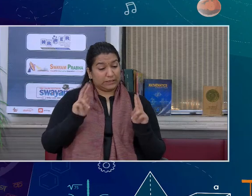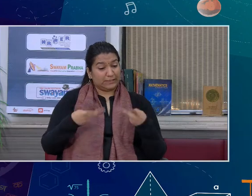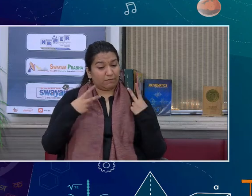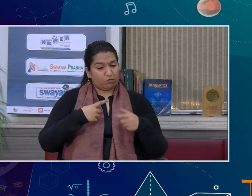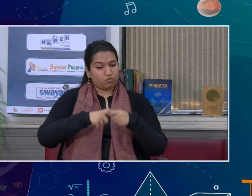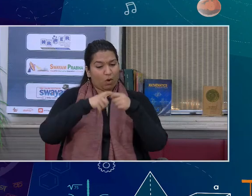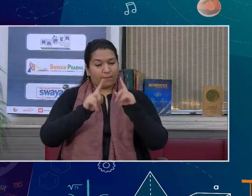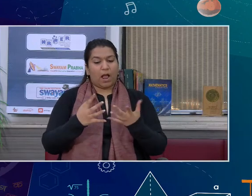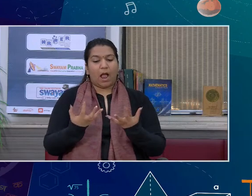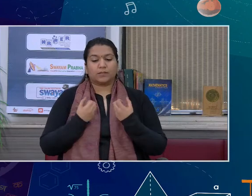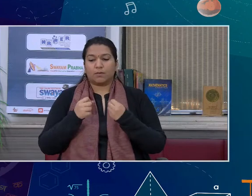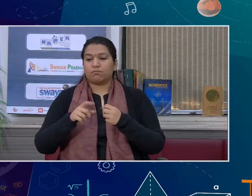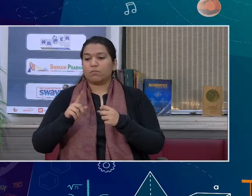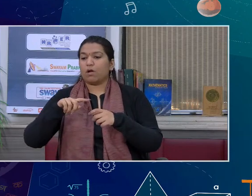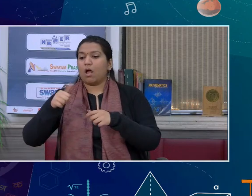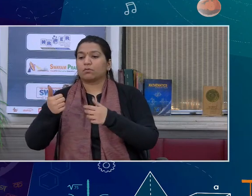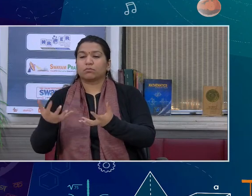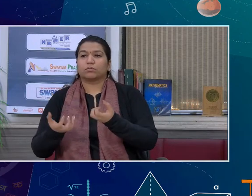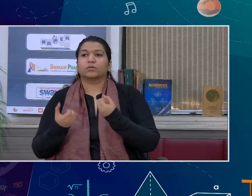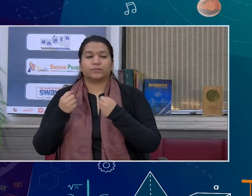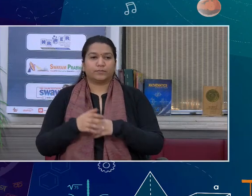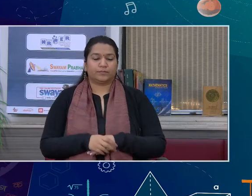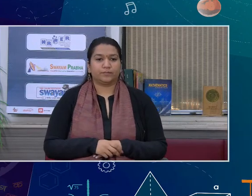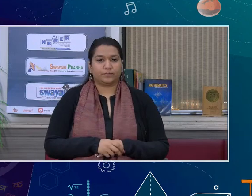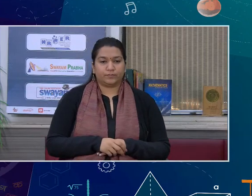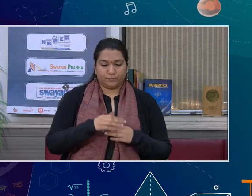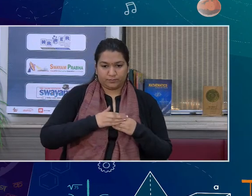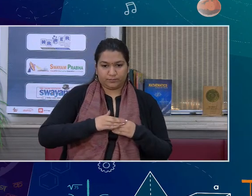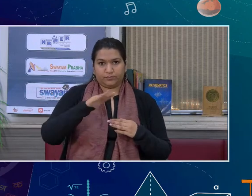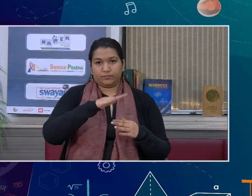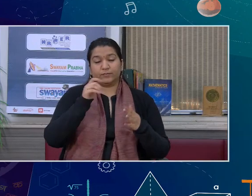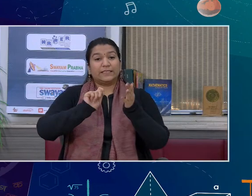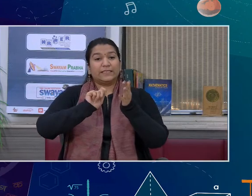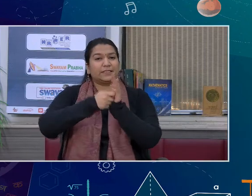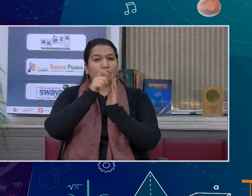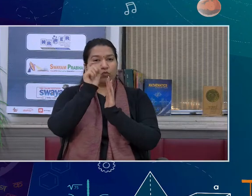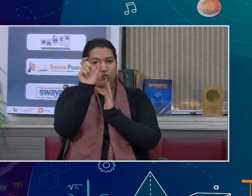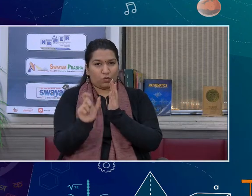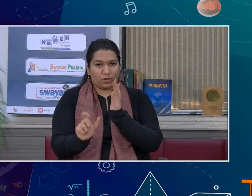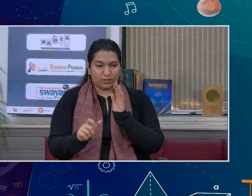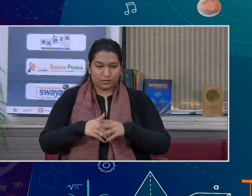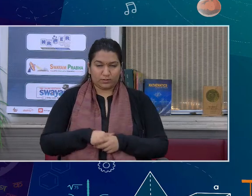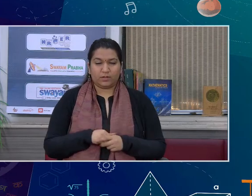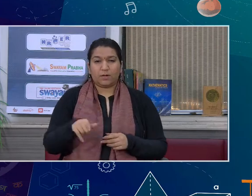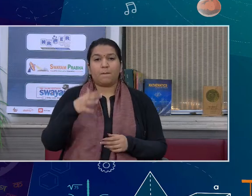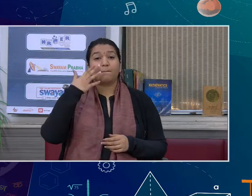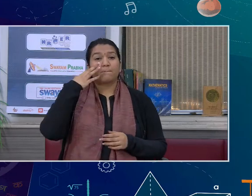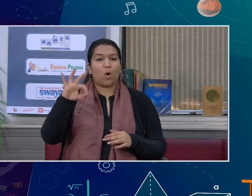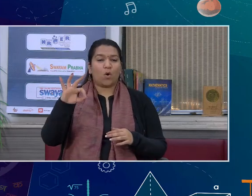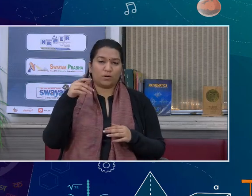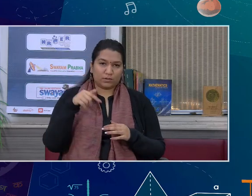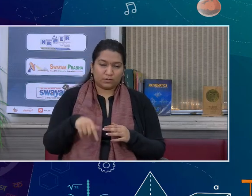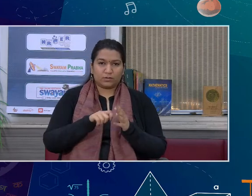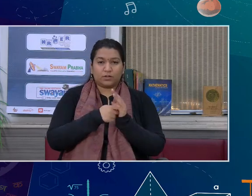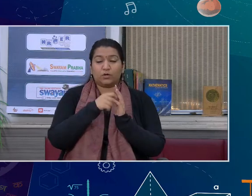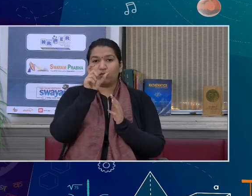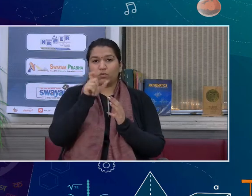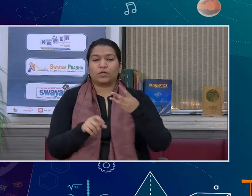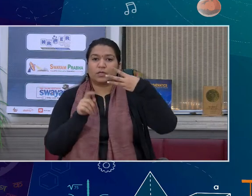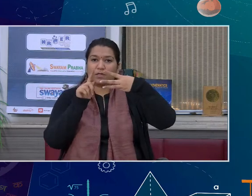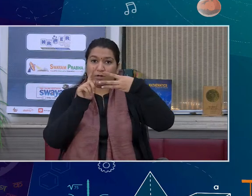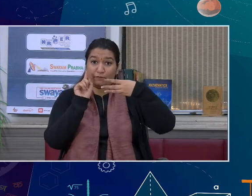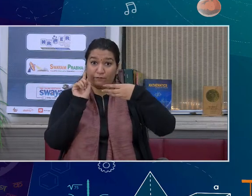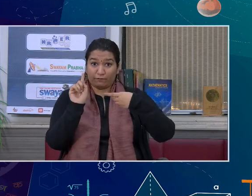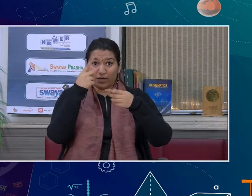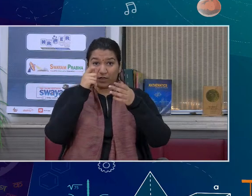क्वालिटी को अपना कर हमें संसार में आगे बढ़ना है तो सर अब चलते हैं कीवर्ड की तरफ क्योंकि यह हमारा सबसे एहम हिस्सा है हमारा पहला